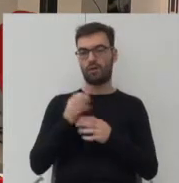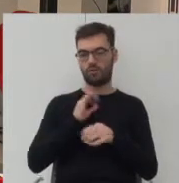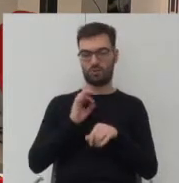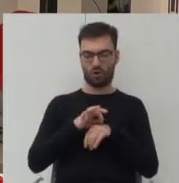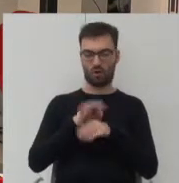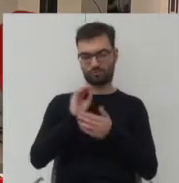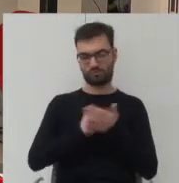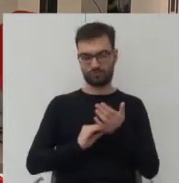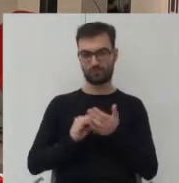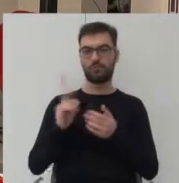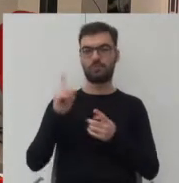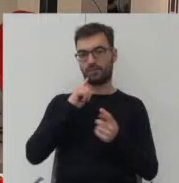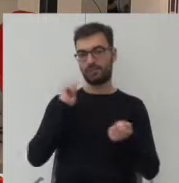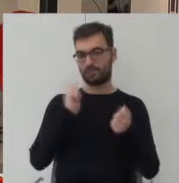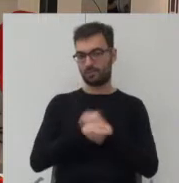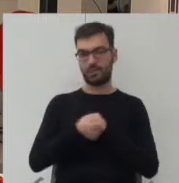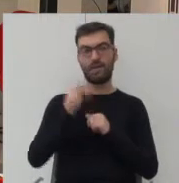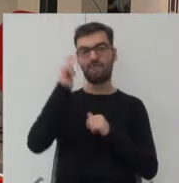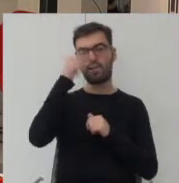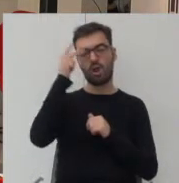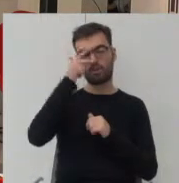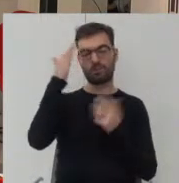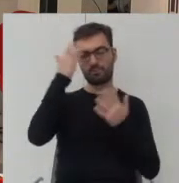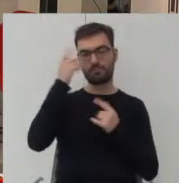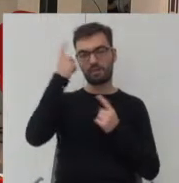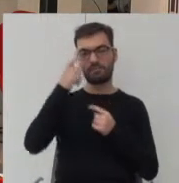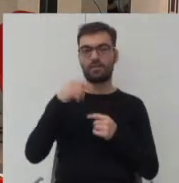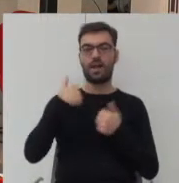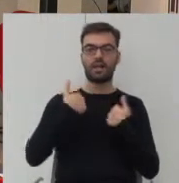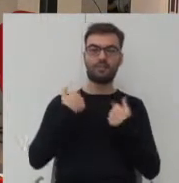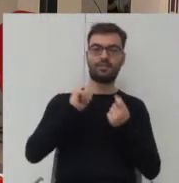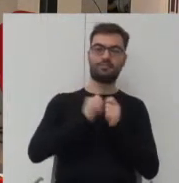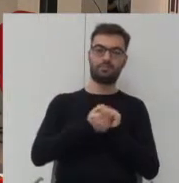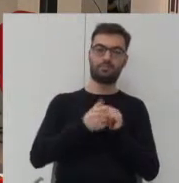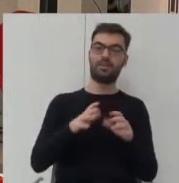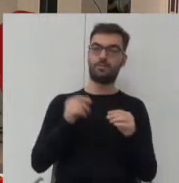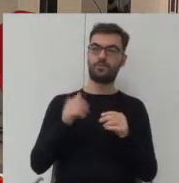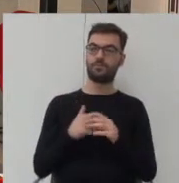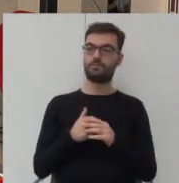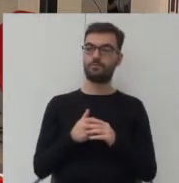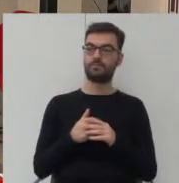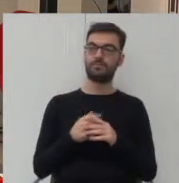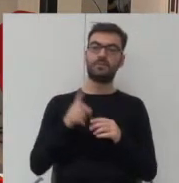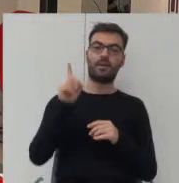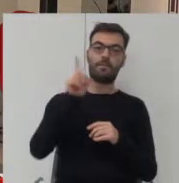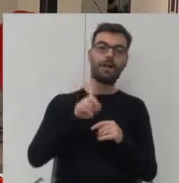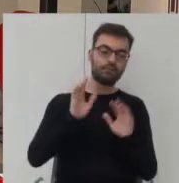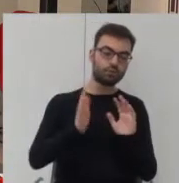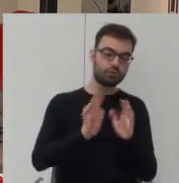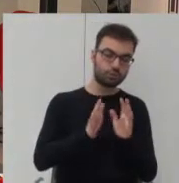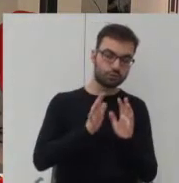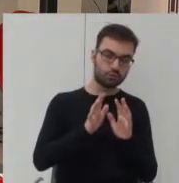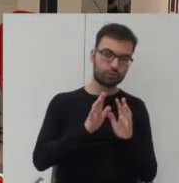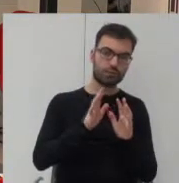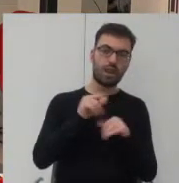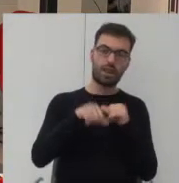zmieniła się filozofia podejścia angielskiego z takiego państwa opiekuńczego w